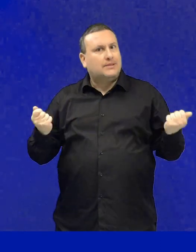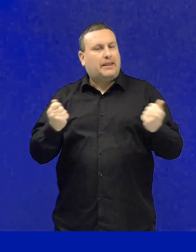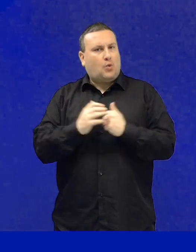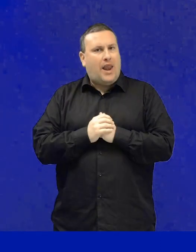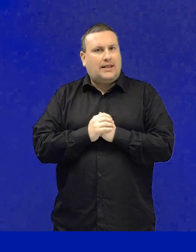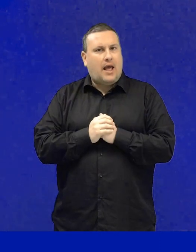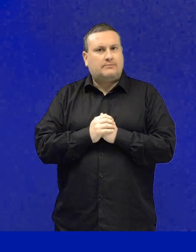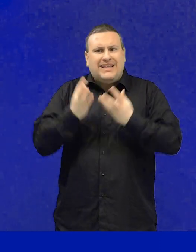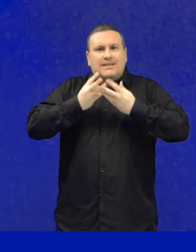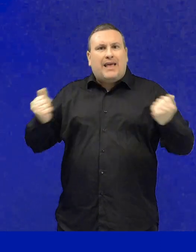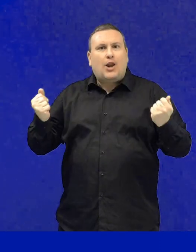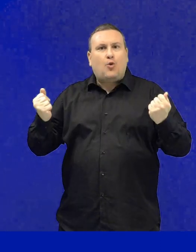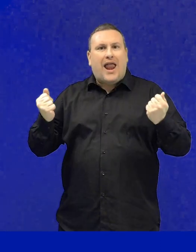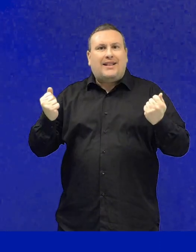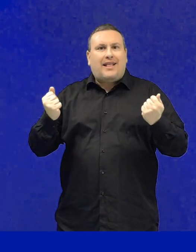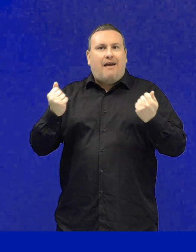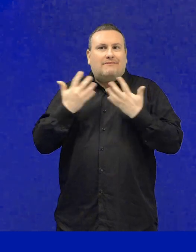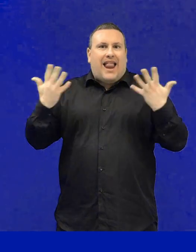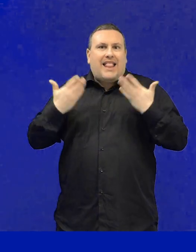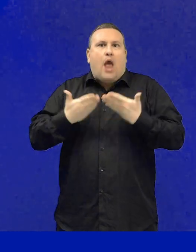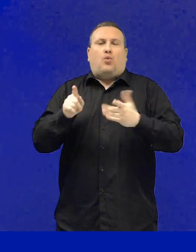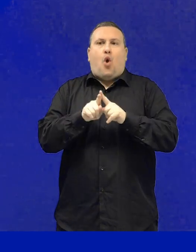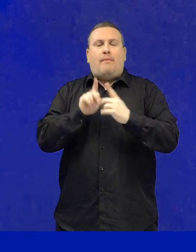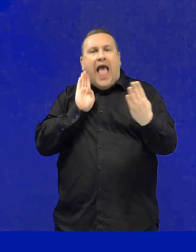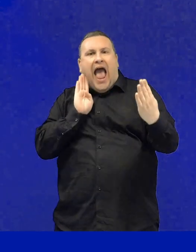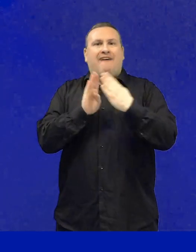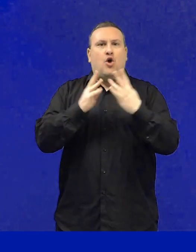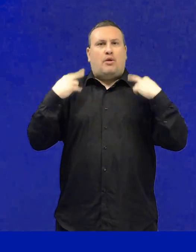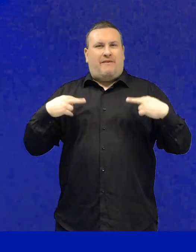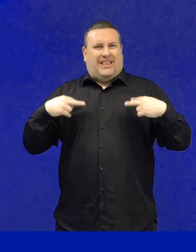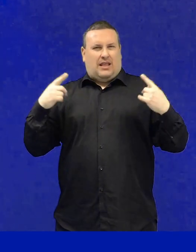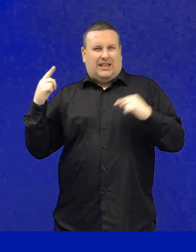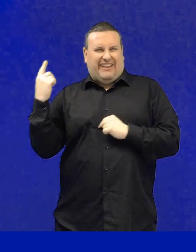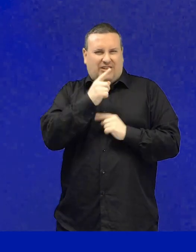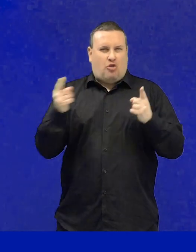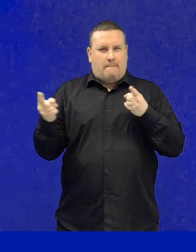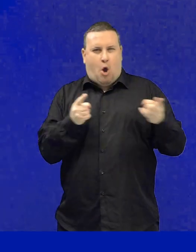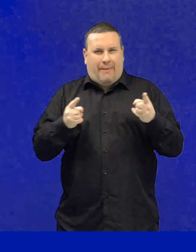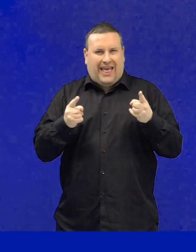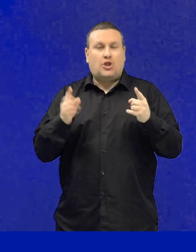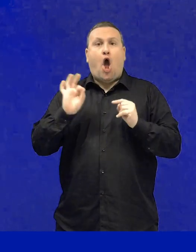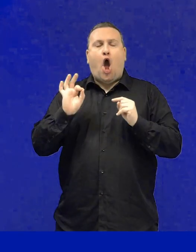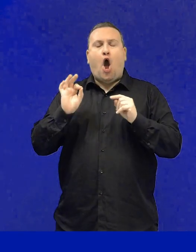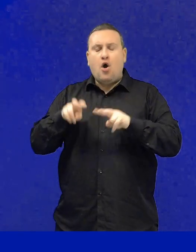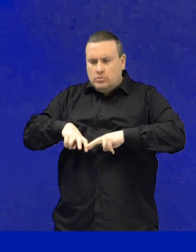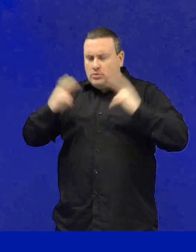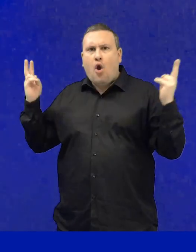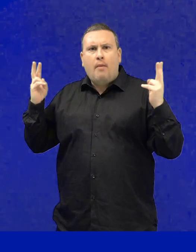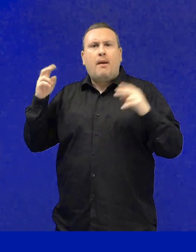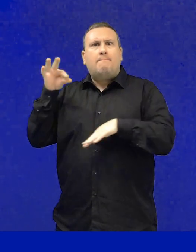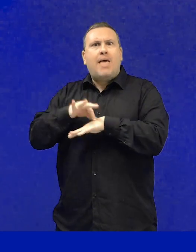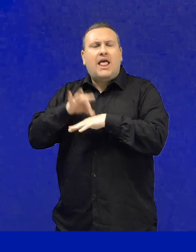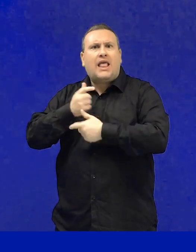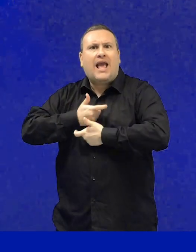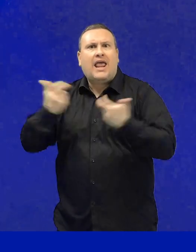come la spiritualità li aiuta ad affrontare meglio ciò che accade loro o ad affrontare una brutta diagnosi.